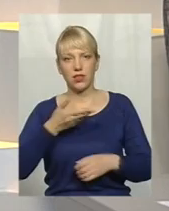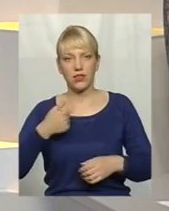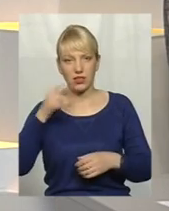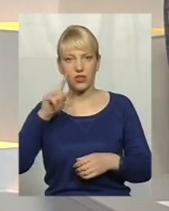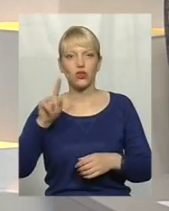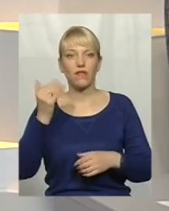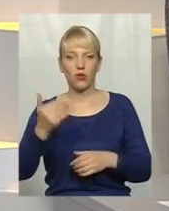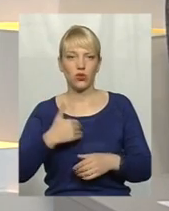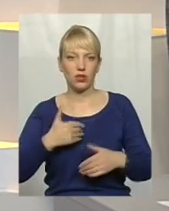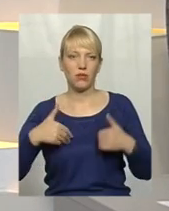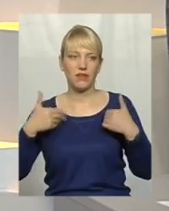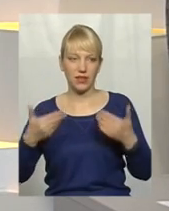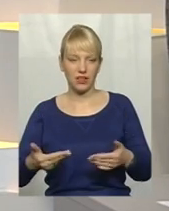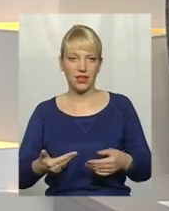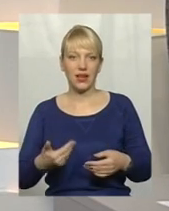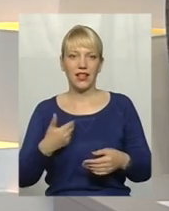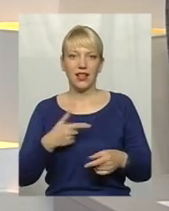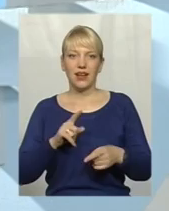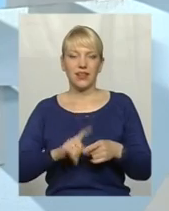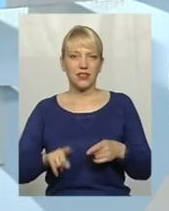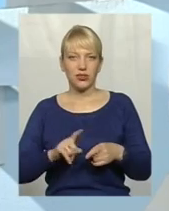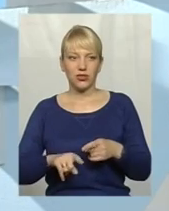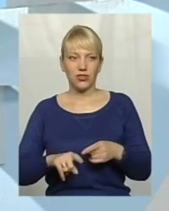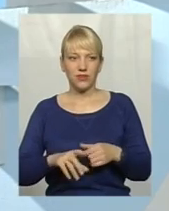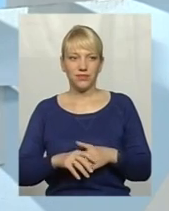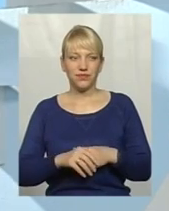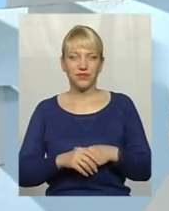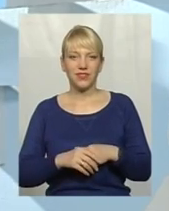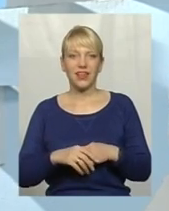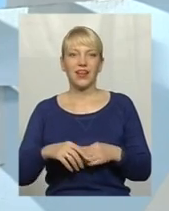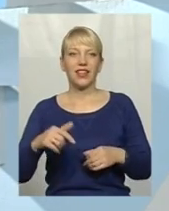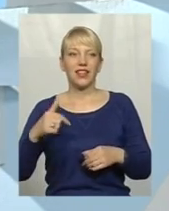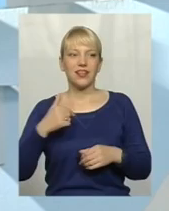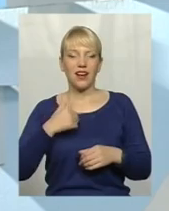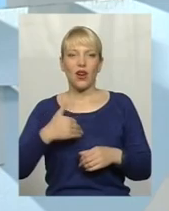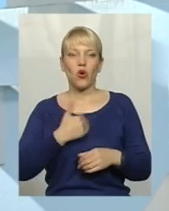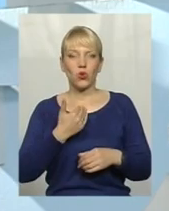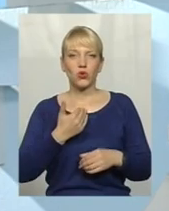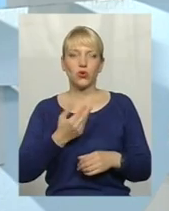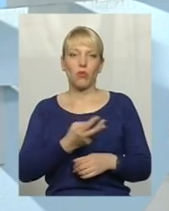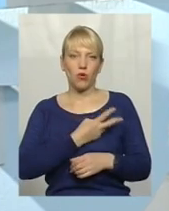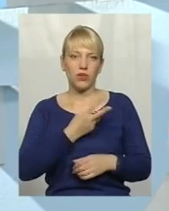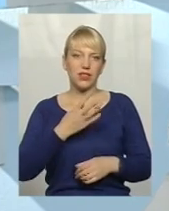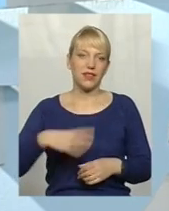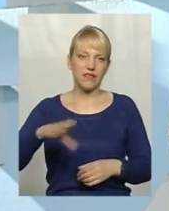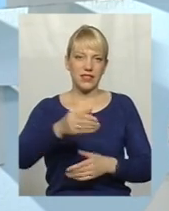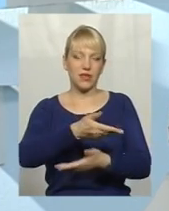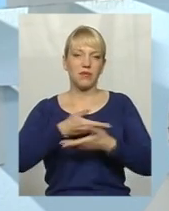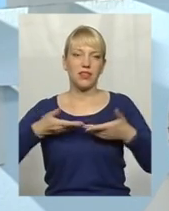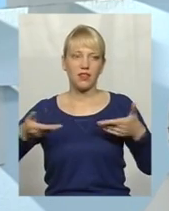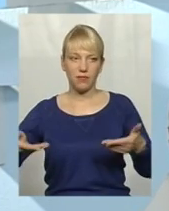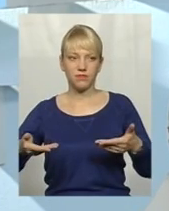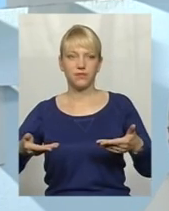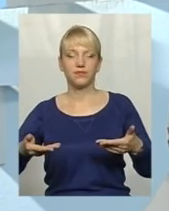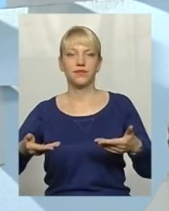Я так скоро, зараз Тетяна скажу, знаєте, я хочу побажати всім нам, всім нам